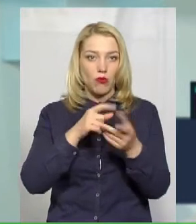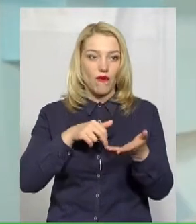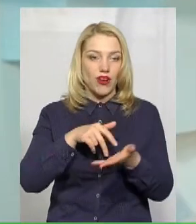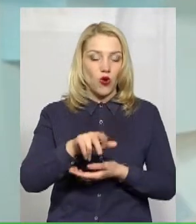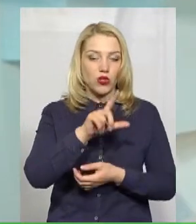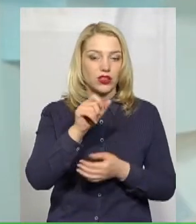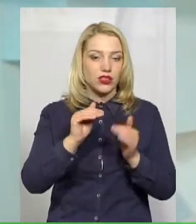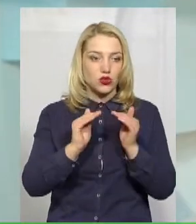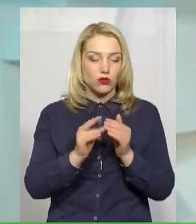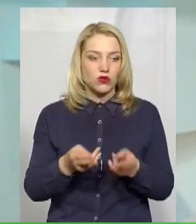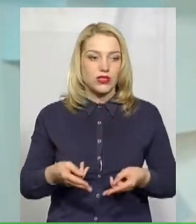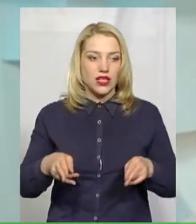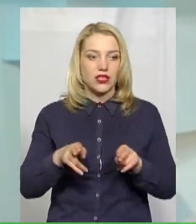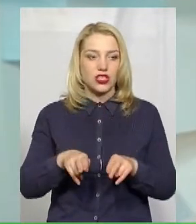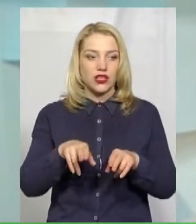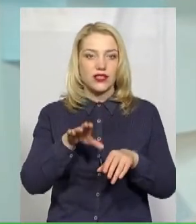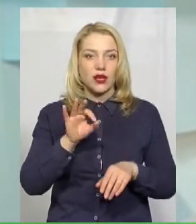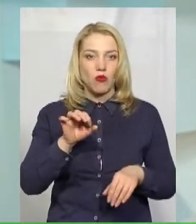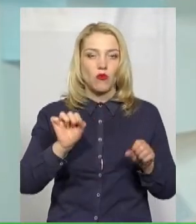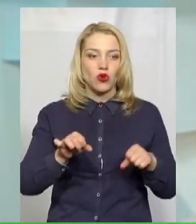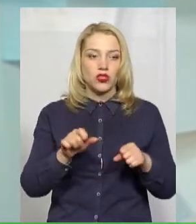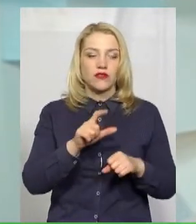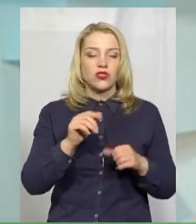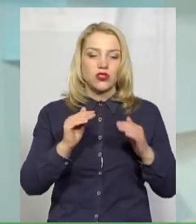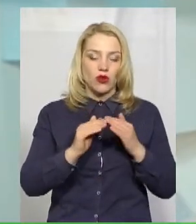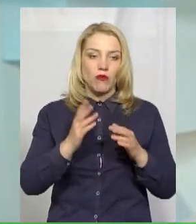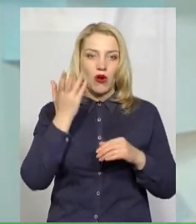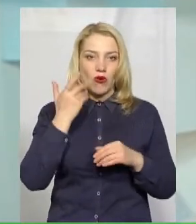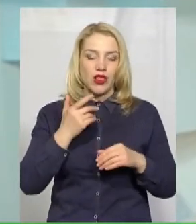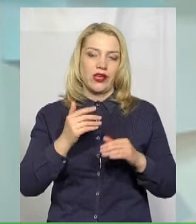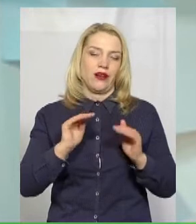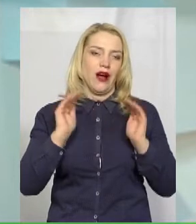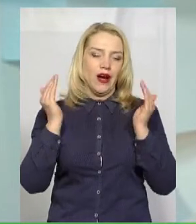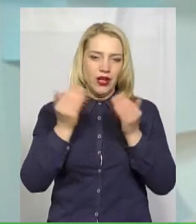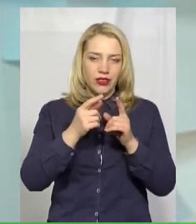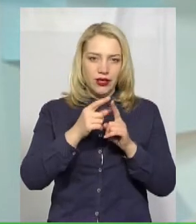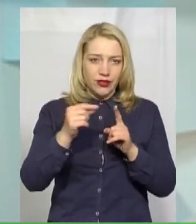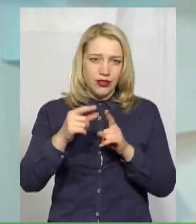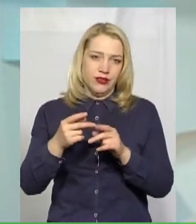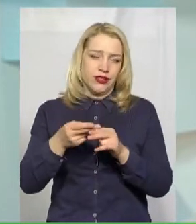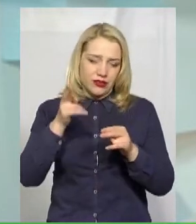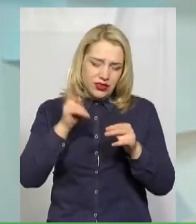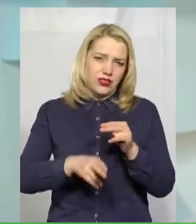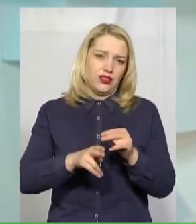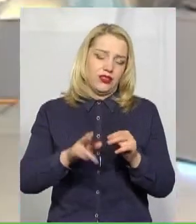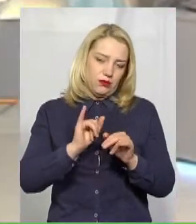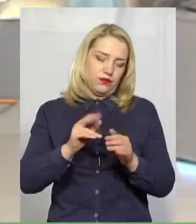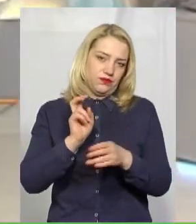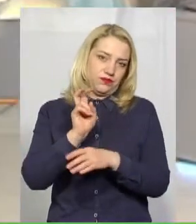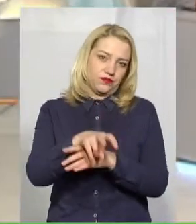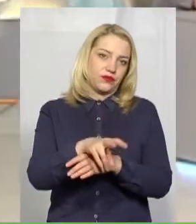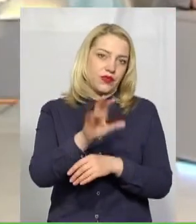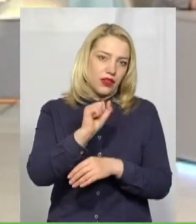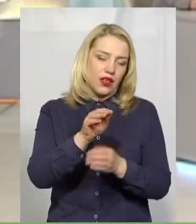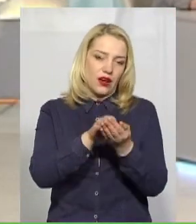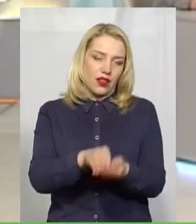з дому, залишатися по можливості дома. Закінчиться карантинні обмеження, всі ми зможемо відвідати кладовище. От